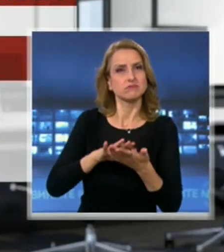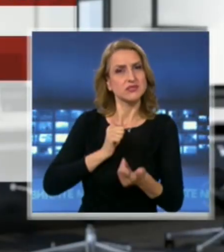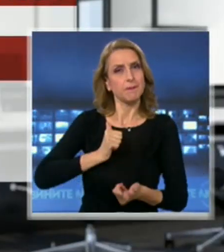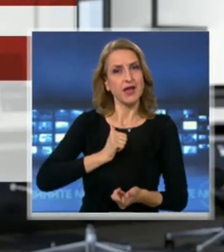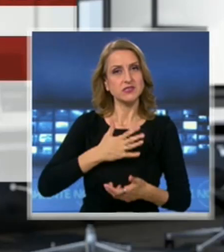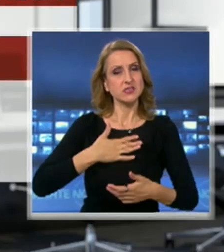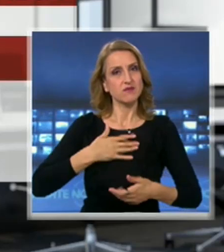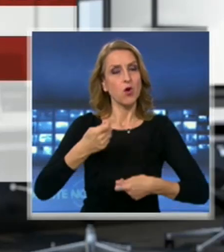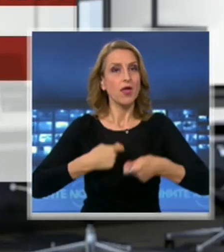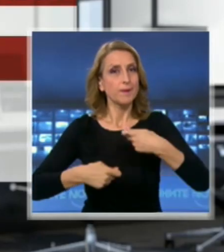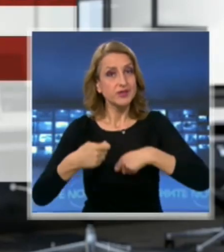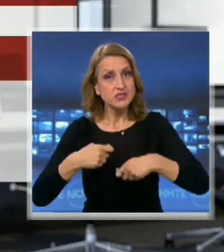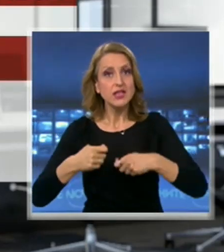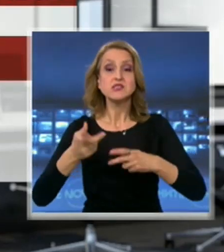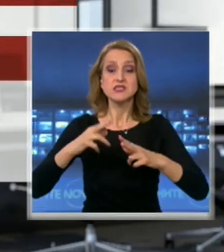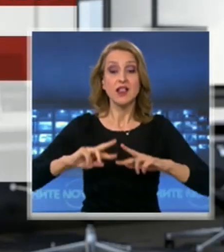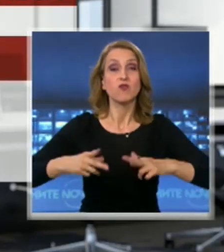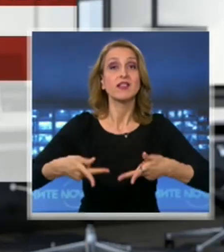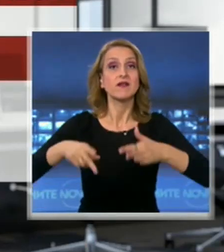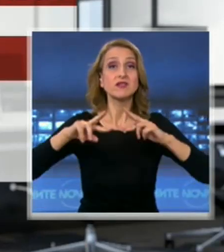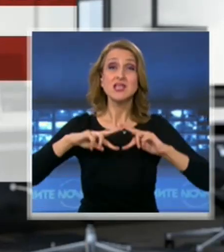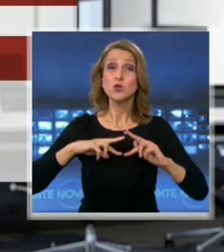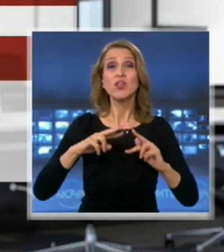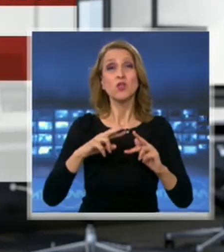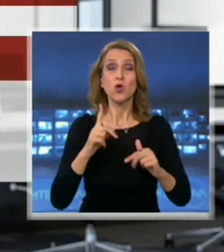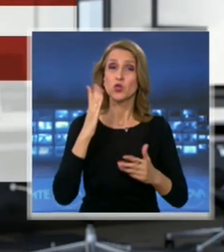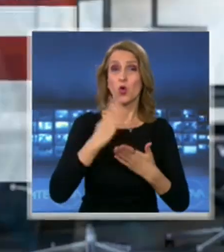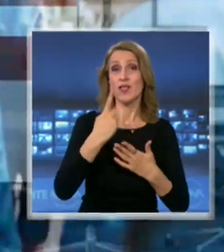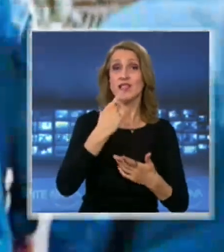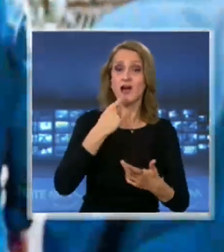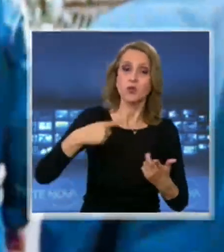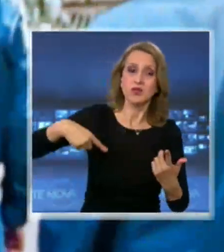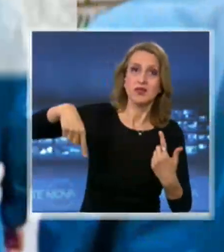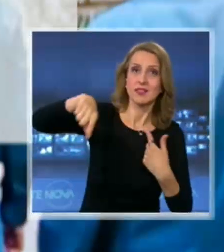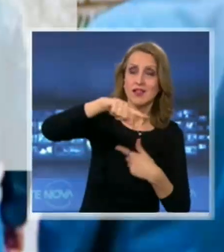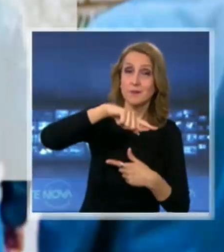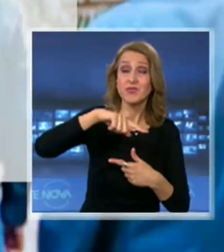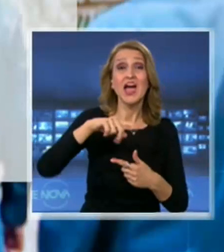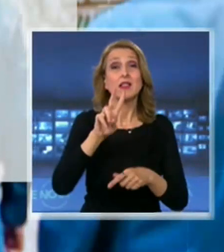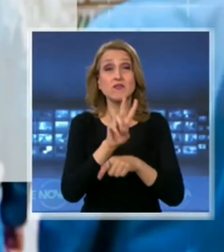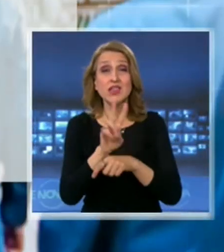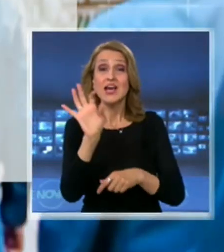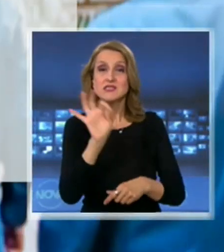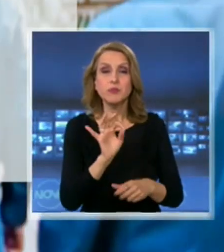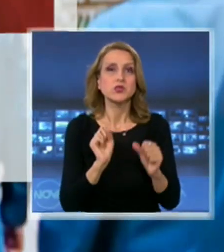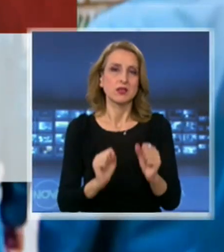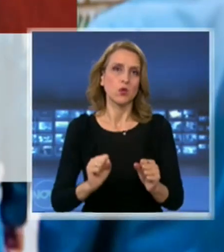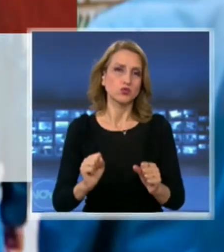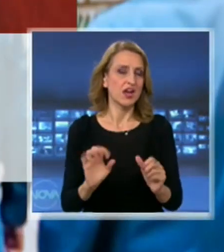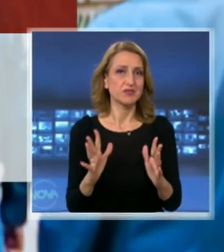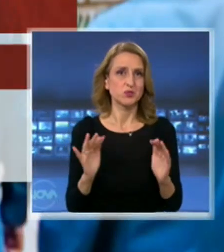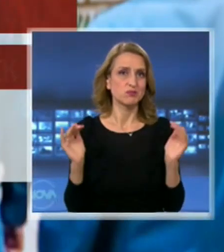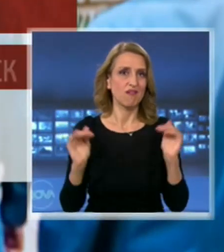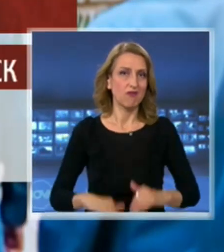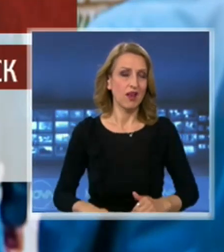дейност. Очакванията са това да се случи до една година. 12% очакват да фалират. Почти еднакъв е процентът